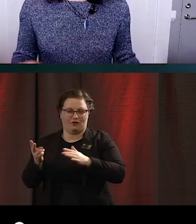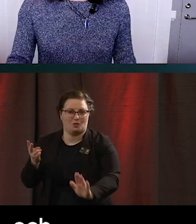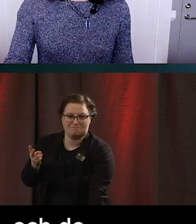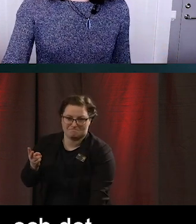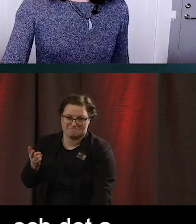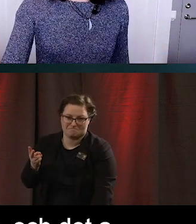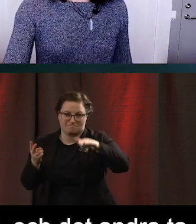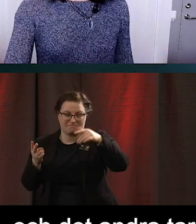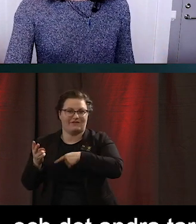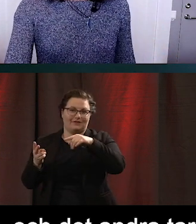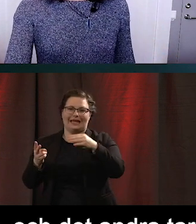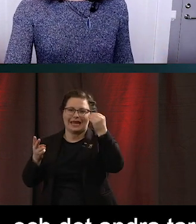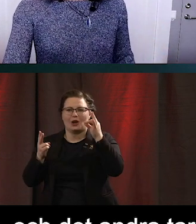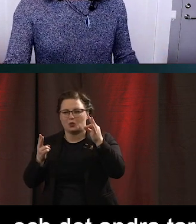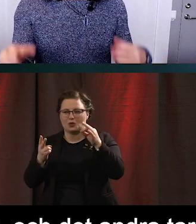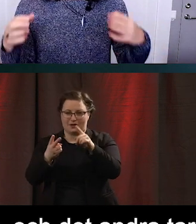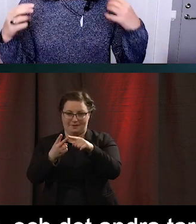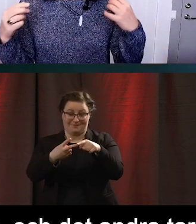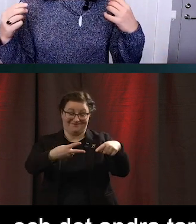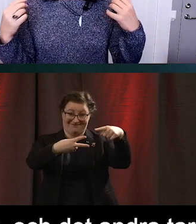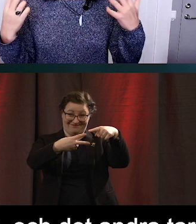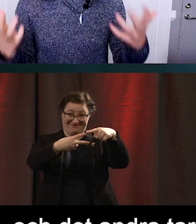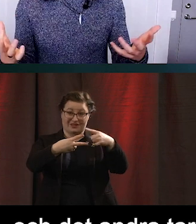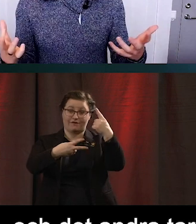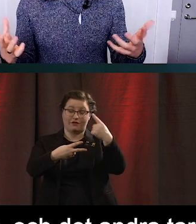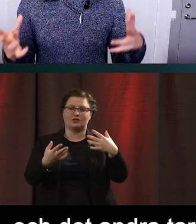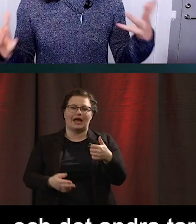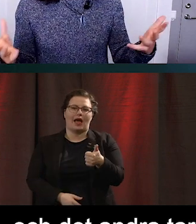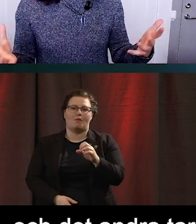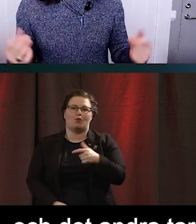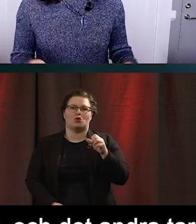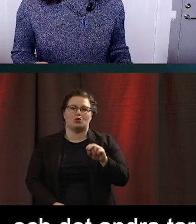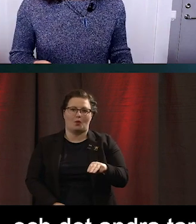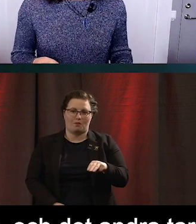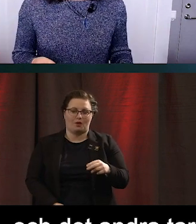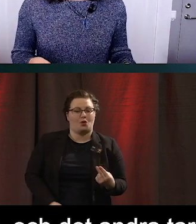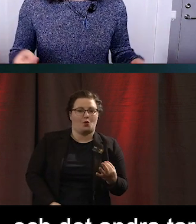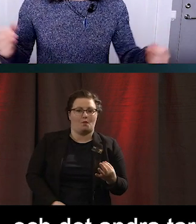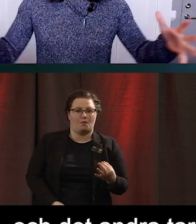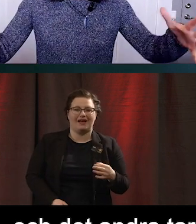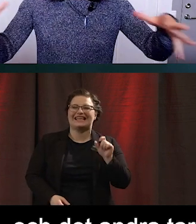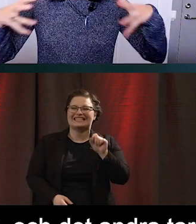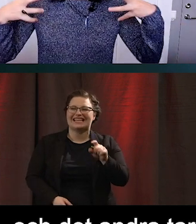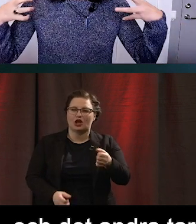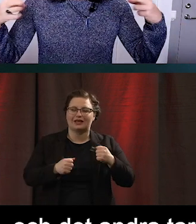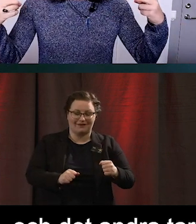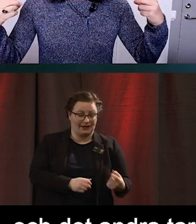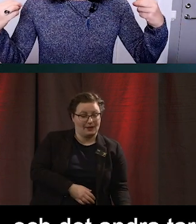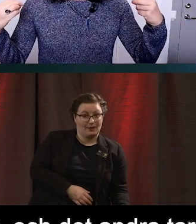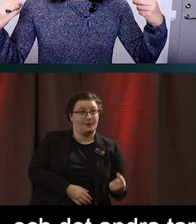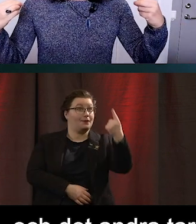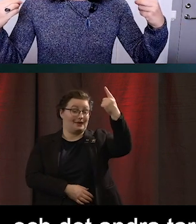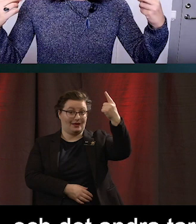in världen och tolka den. Så det är en bottom-up, en signaldriven process där vi tar in stimuli från